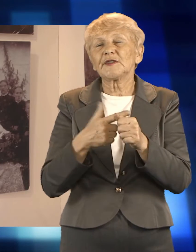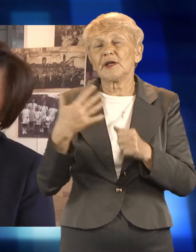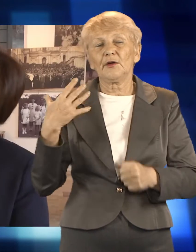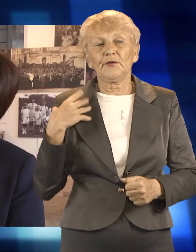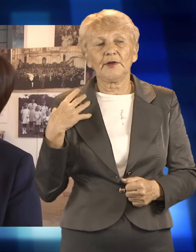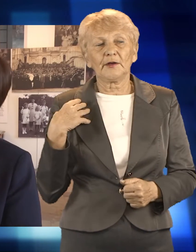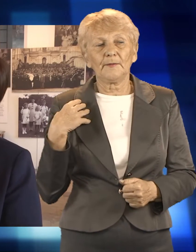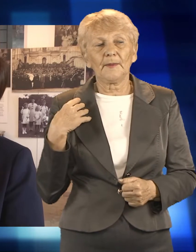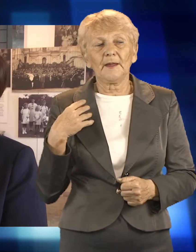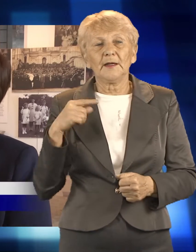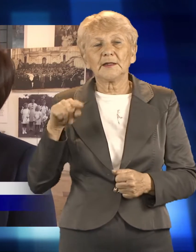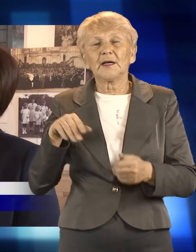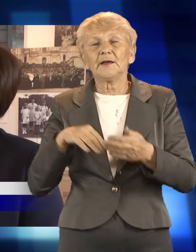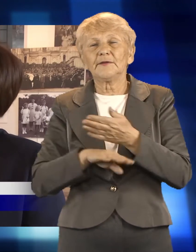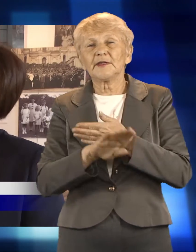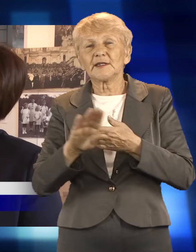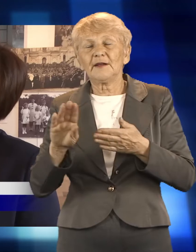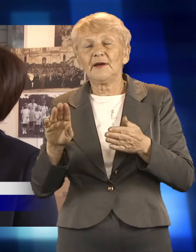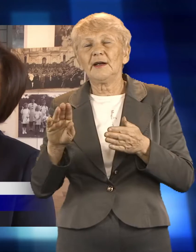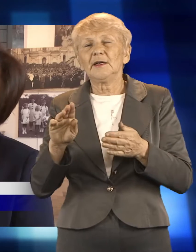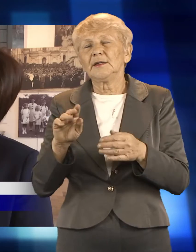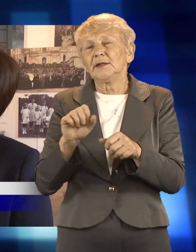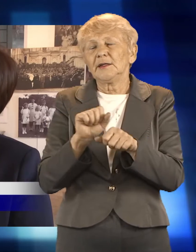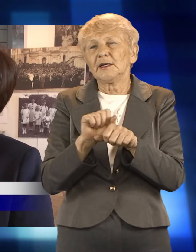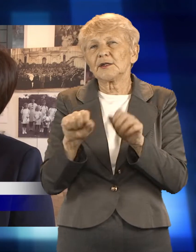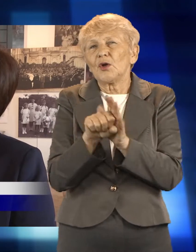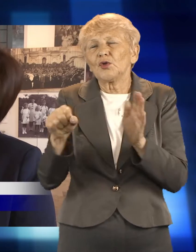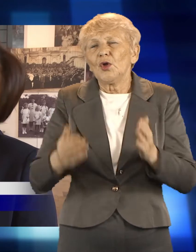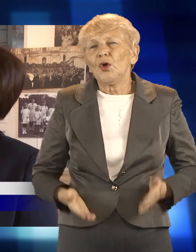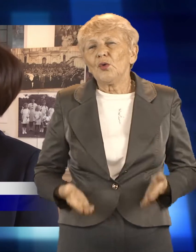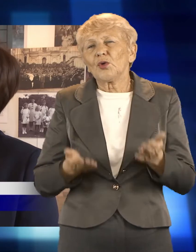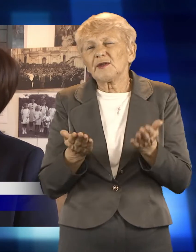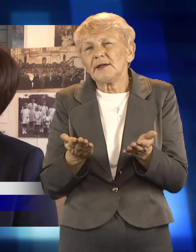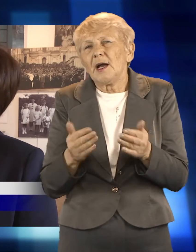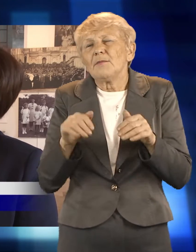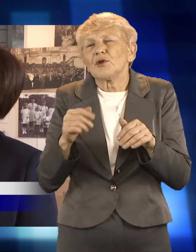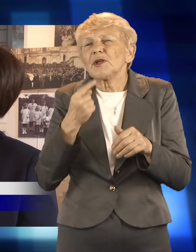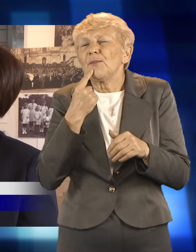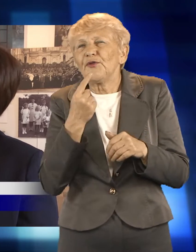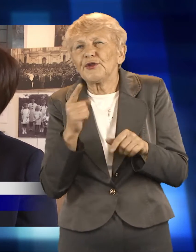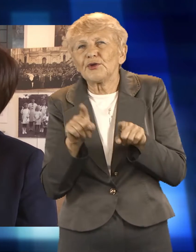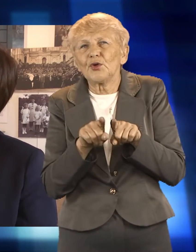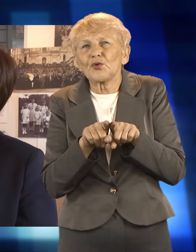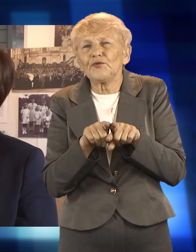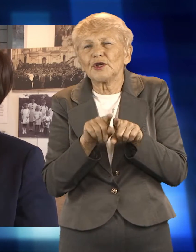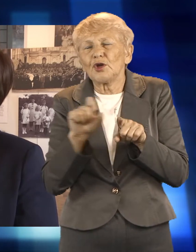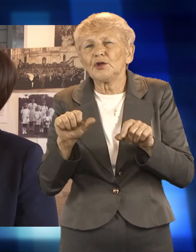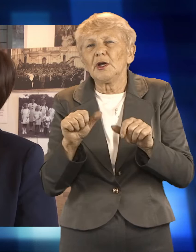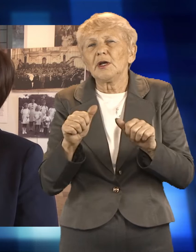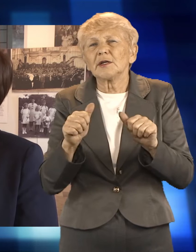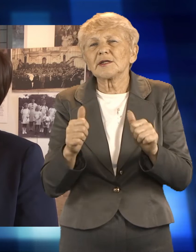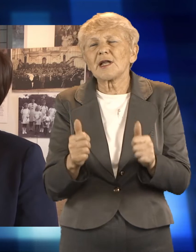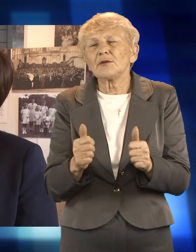Raciborzu. Wystawa będzie traktować od urodzenia, właściwie nawet tego czasu